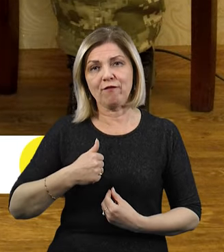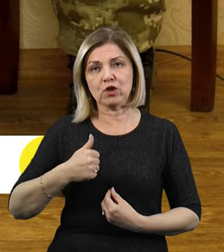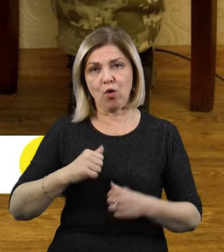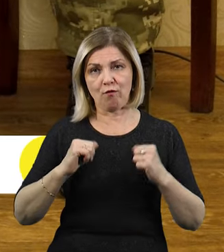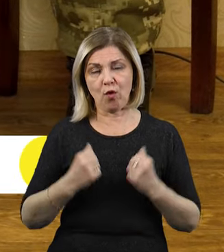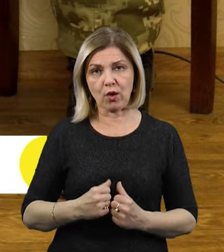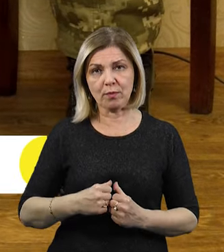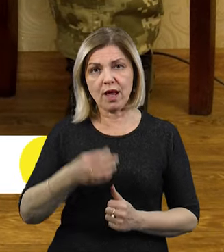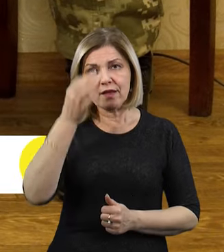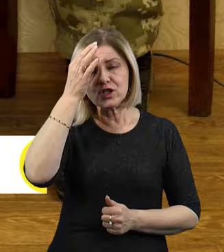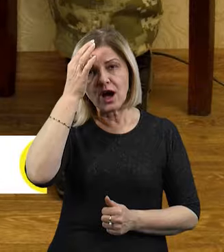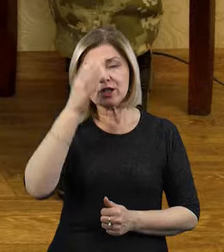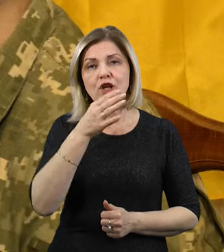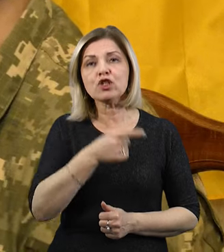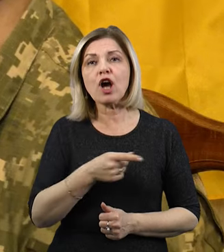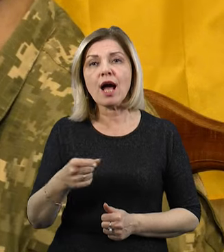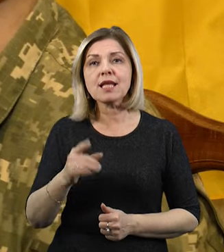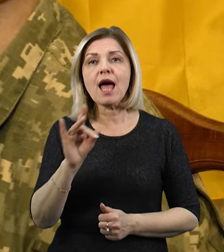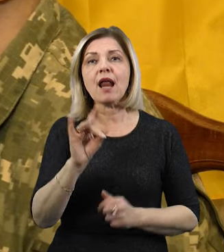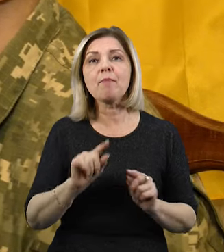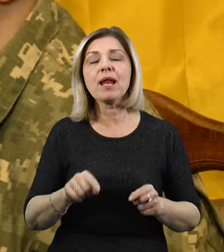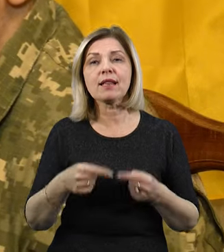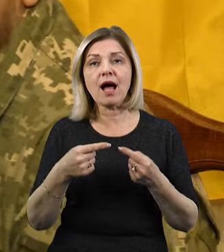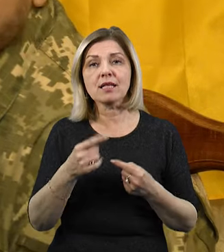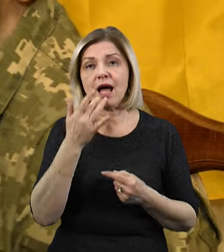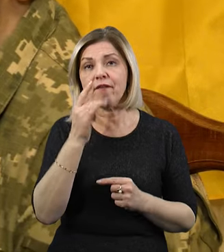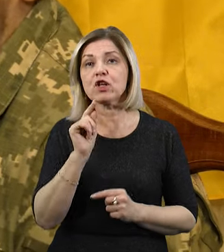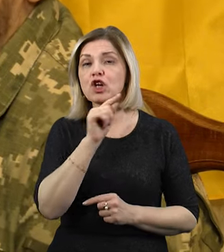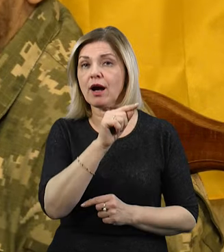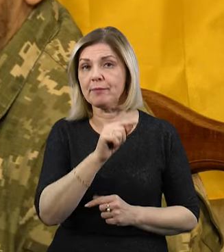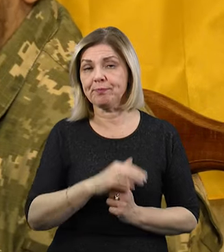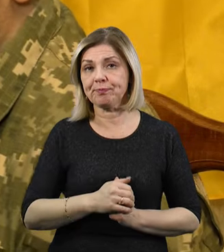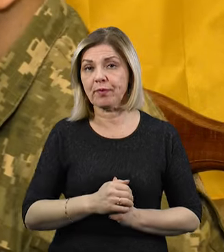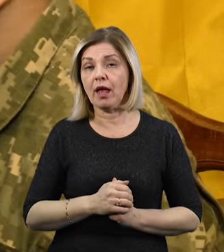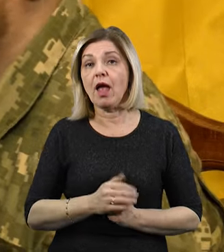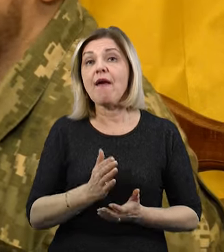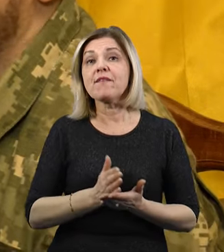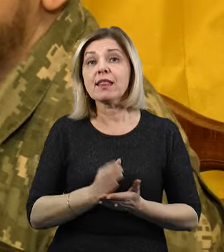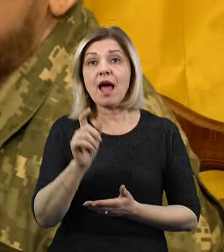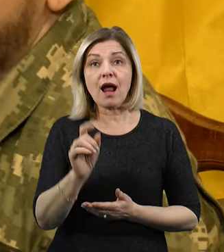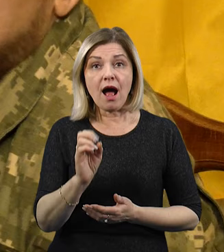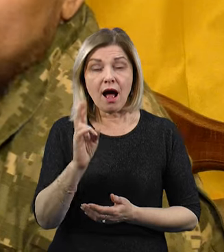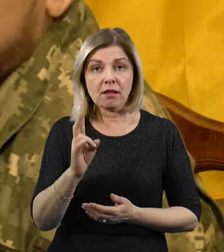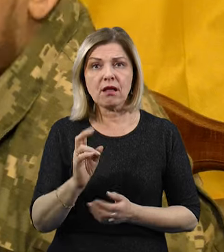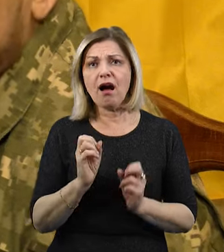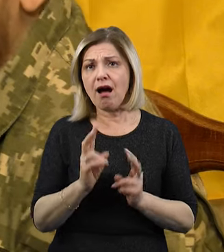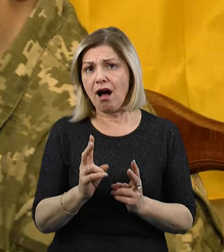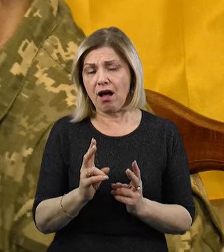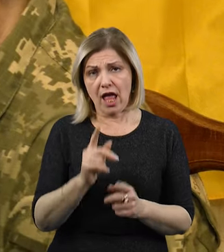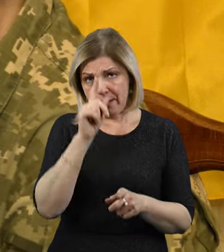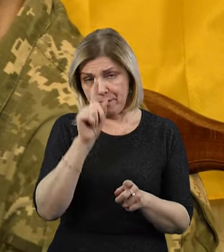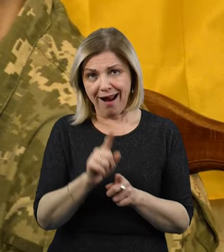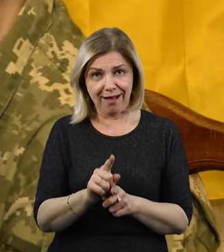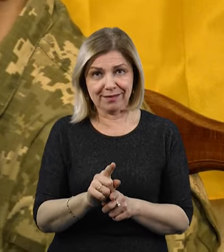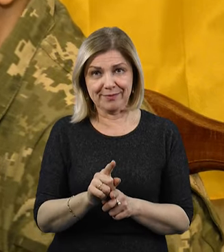проведений на реабілітації в США. Ветеран у них, от як, ну, їх рідний брат. От вони підходять, тиснуть руки, я їм кажу, та ні,